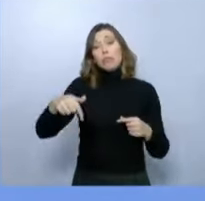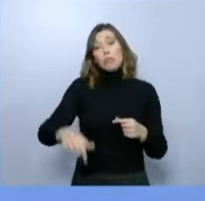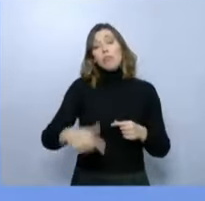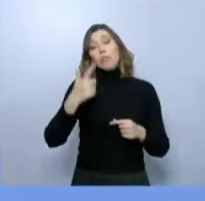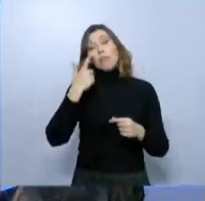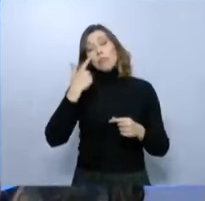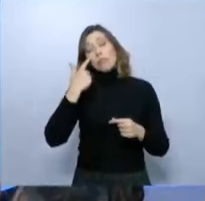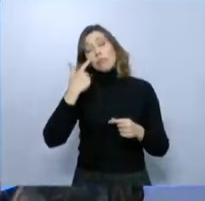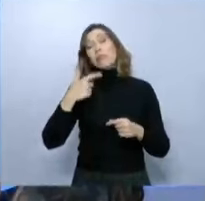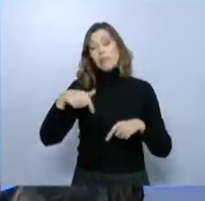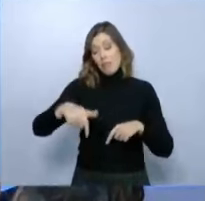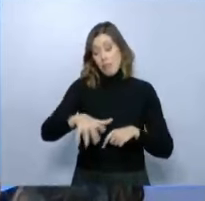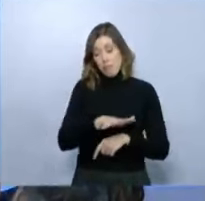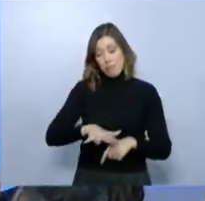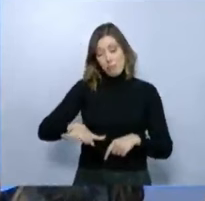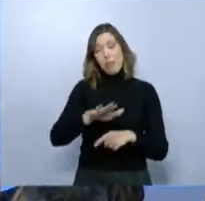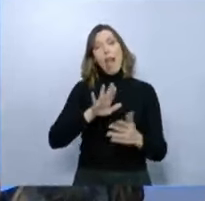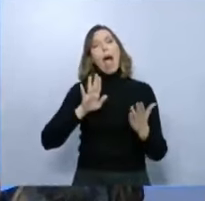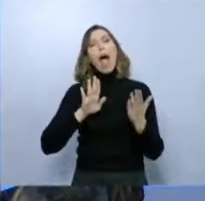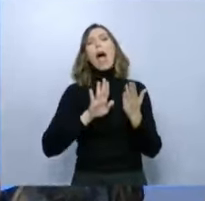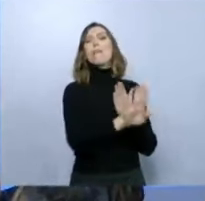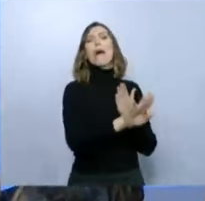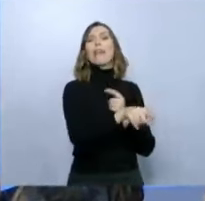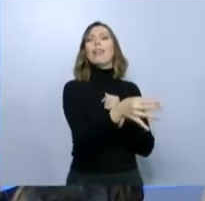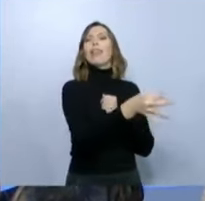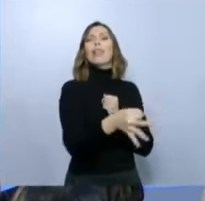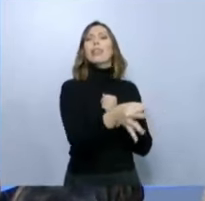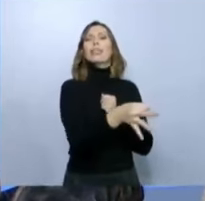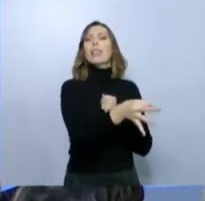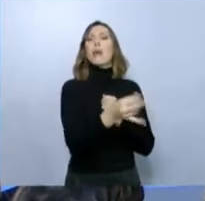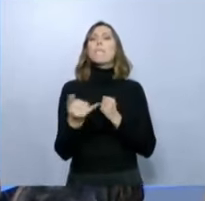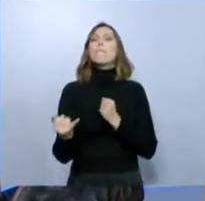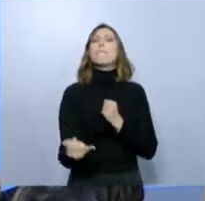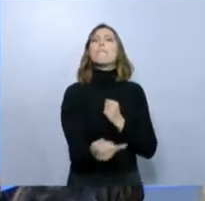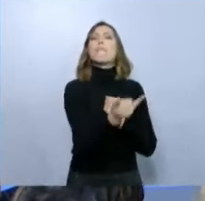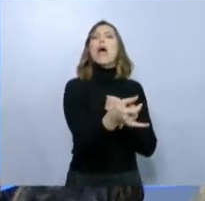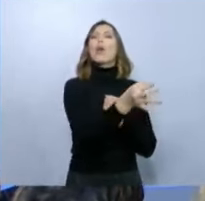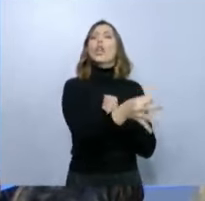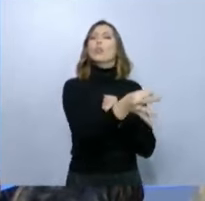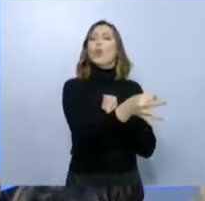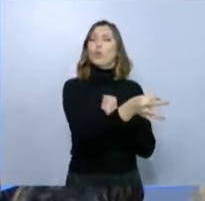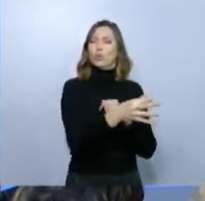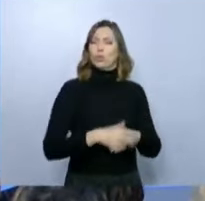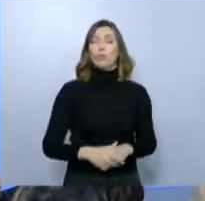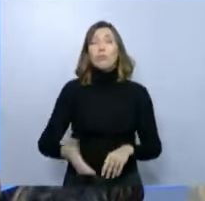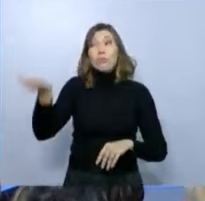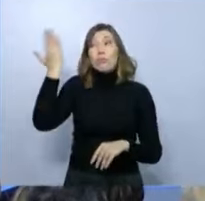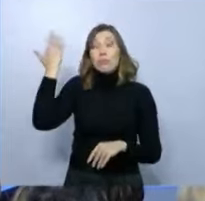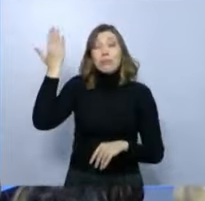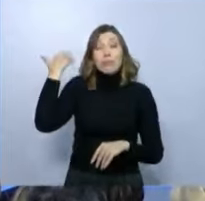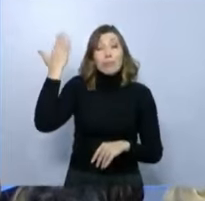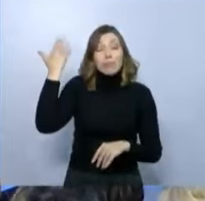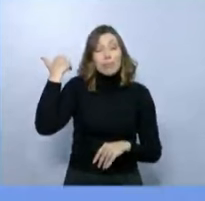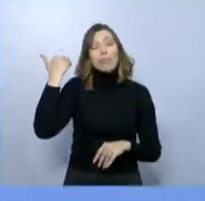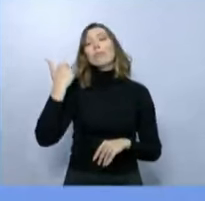στην Ευθεία, στέκει η Μακρόνισσος. Τη Μακρόνισσο επέλεξαν οι καταπιεστές του λαού για να χτίσουν ένα